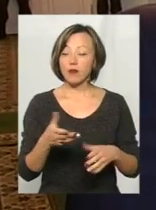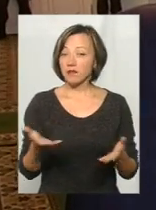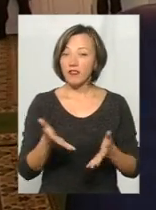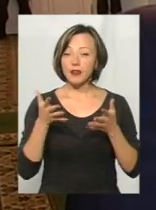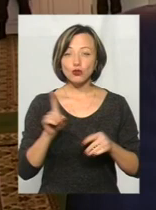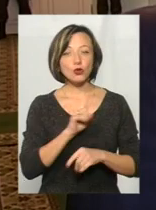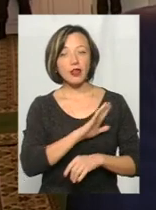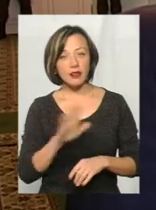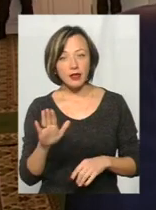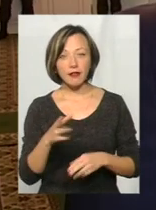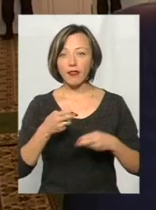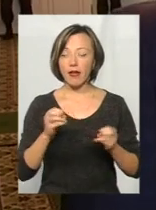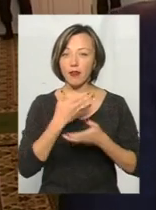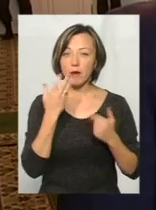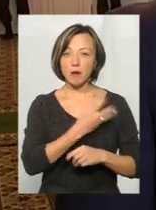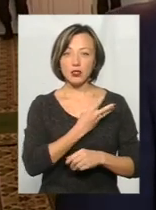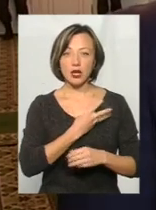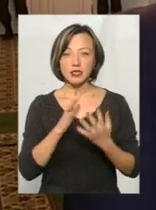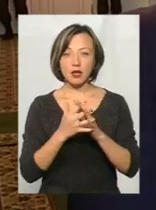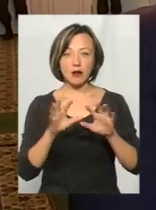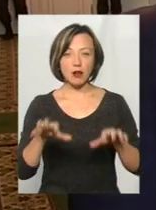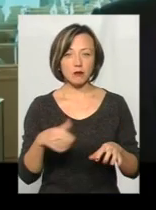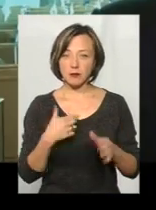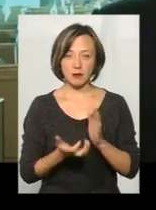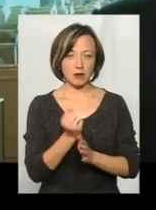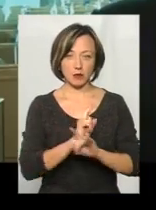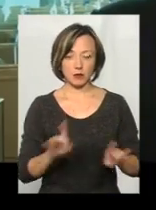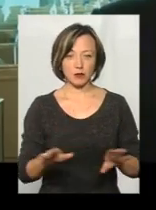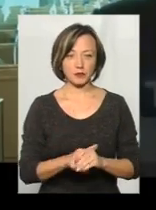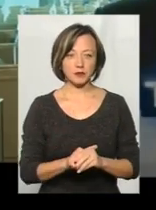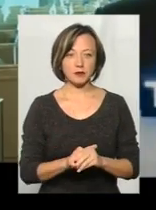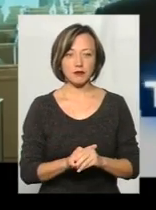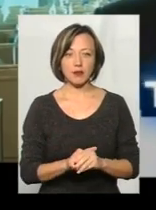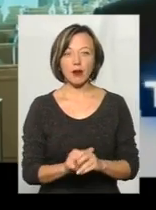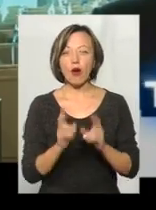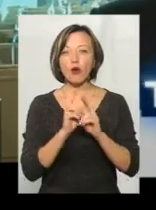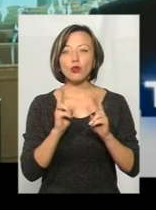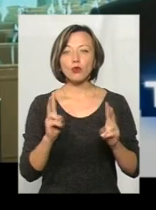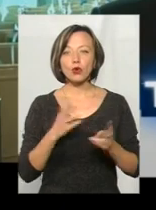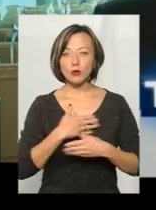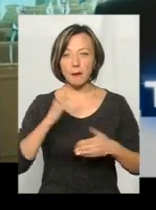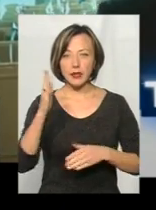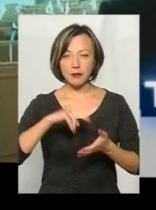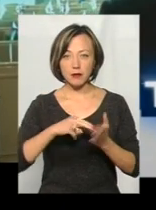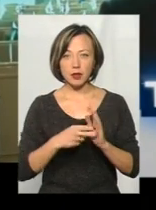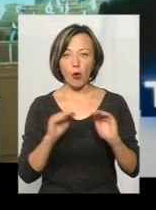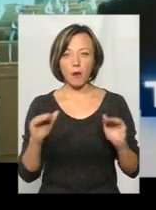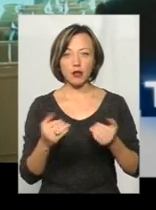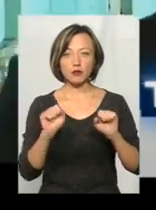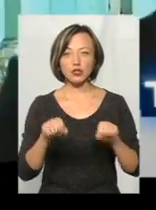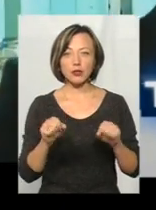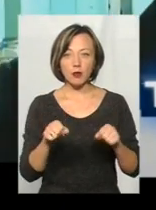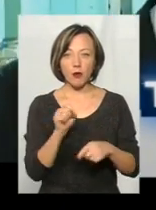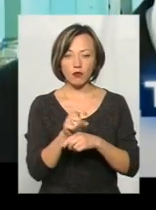має волі і бажання голів сільських рад громад, ми не будемо підтримувати. Ті, хто не йдуть в форматі перспективного плану, в них будуть обмежені можливості